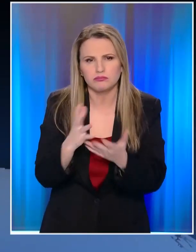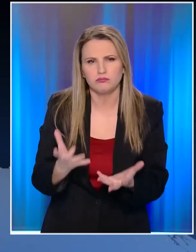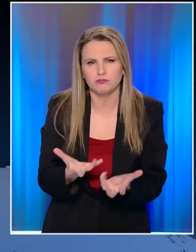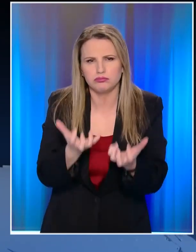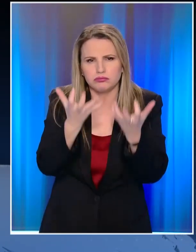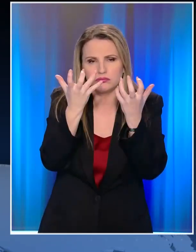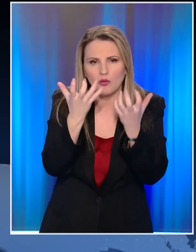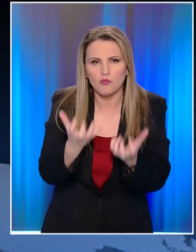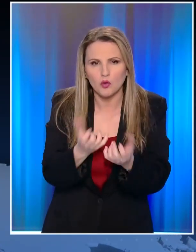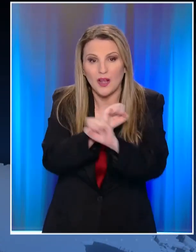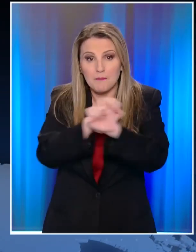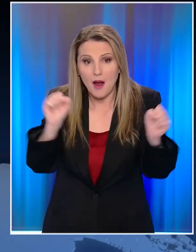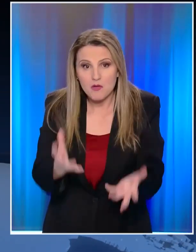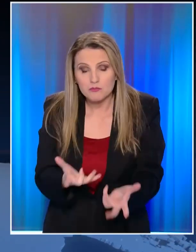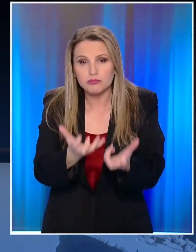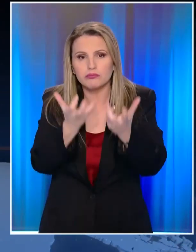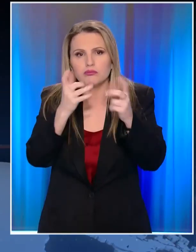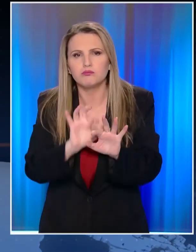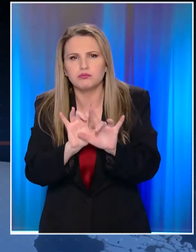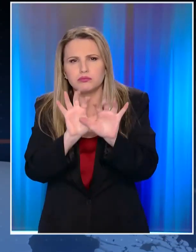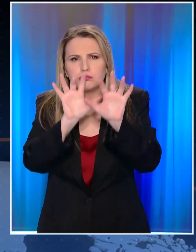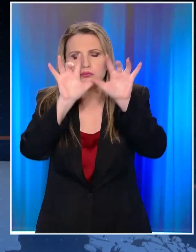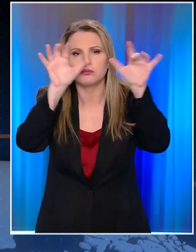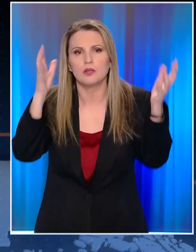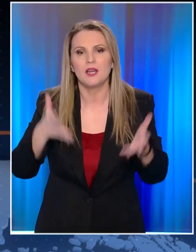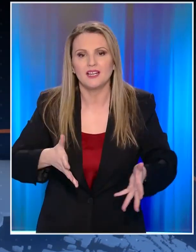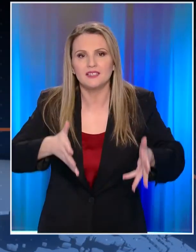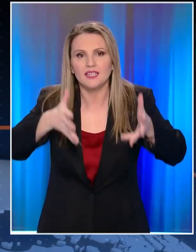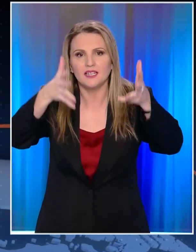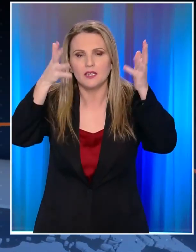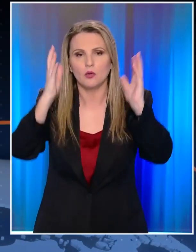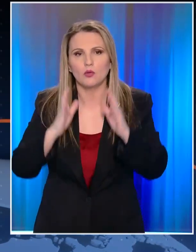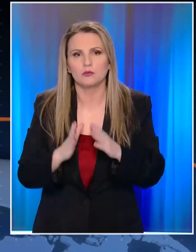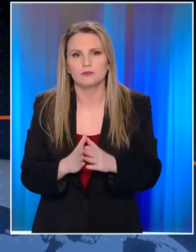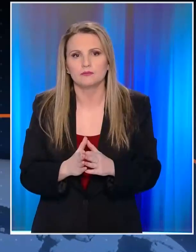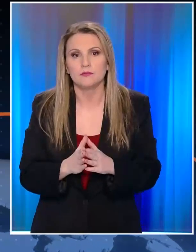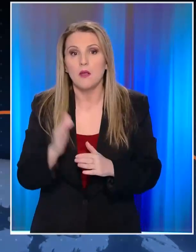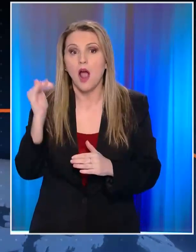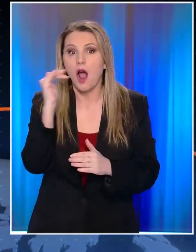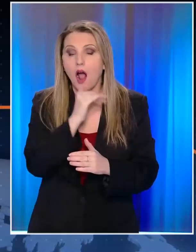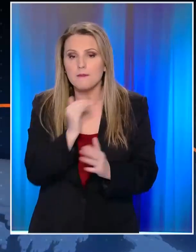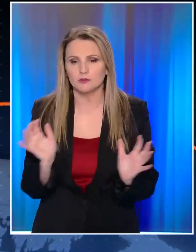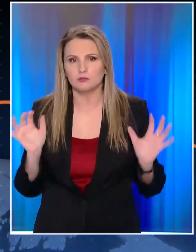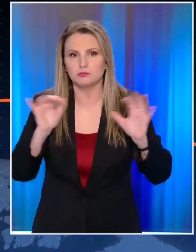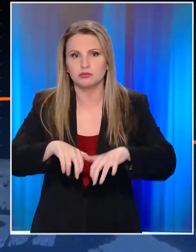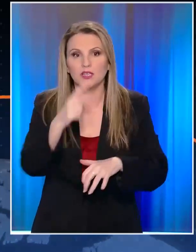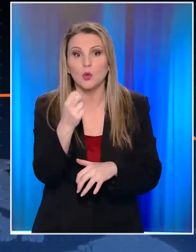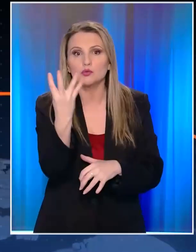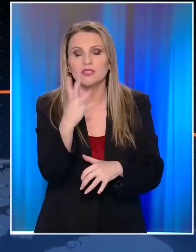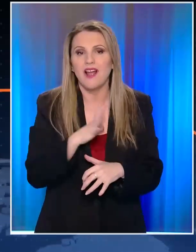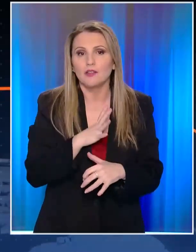Η φωτιά που προκλήθηκε από την έκρηξη εξαπλώθηκε γρήγορα στο κτίριο. Αμέσως στο σημείο έφτασαν 24